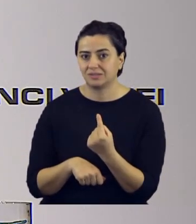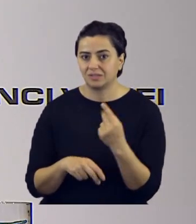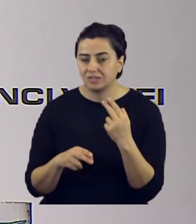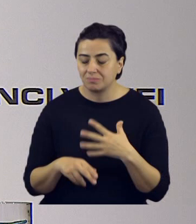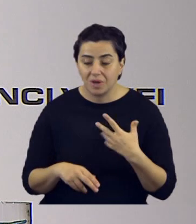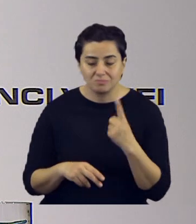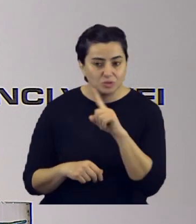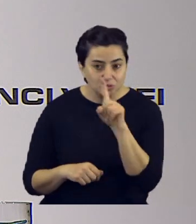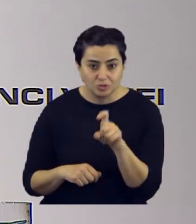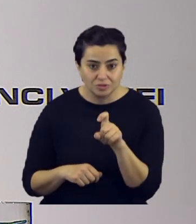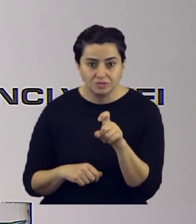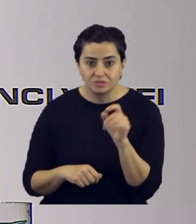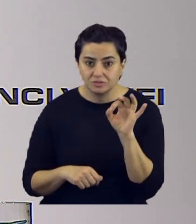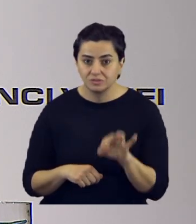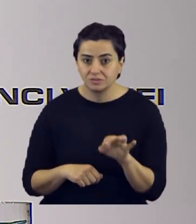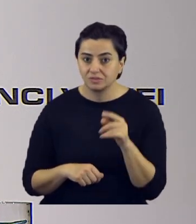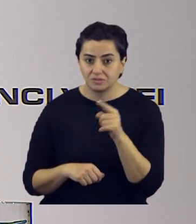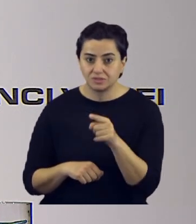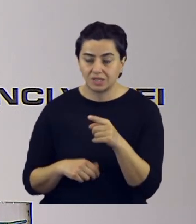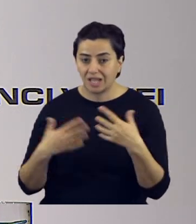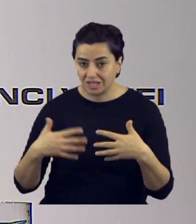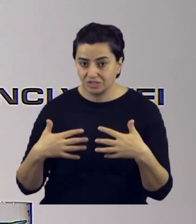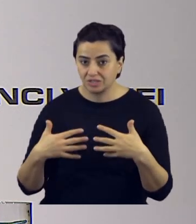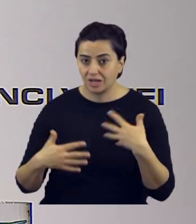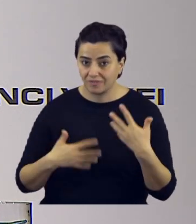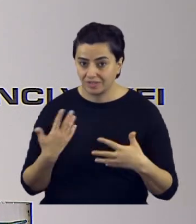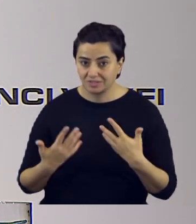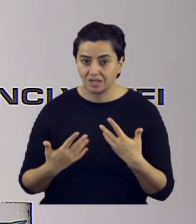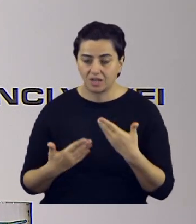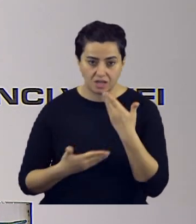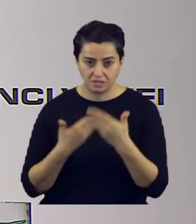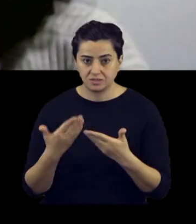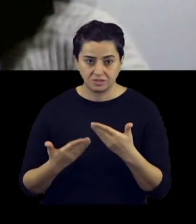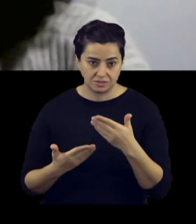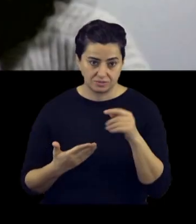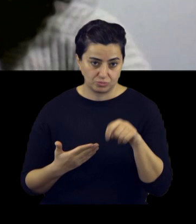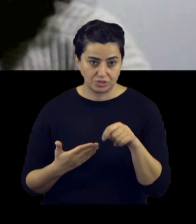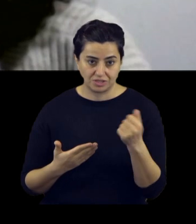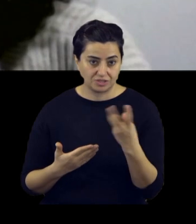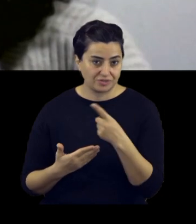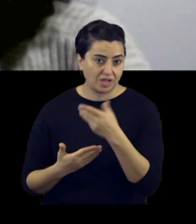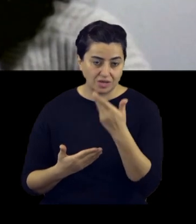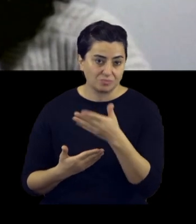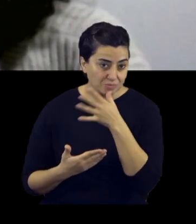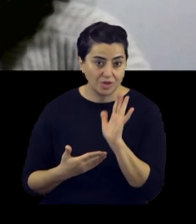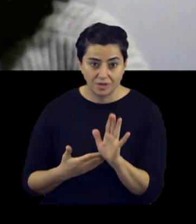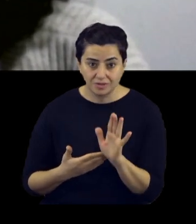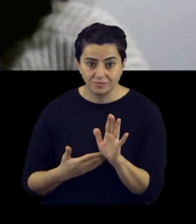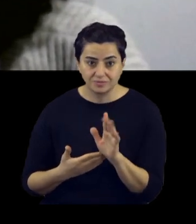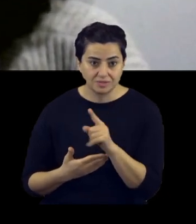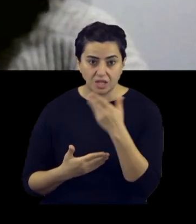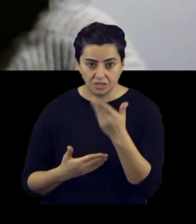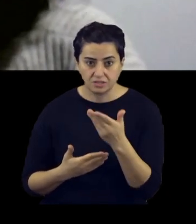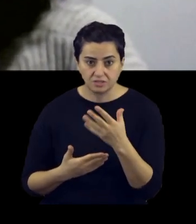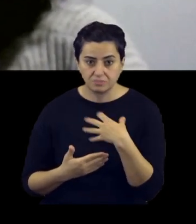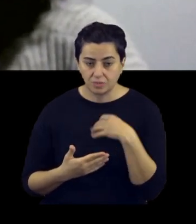Dayanamayıp bir soru daha soracağım. Şimdi sendeki heyecanı, tutkuyu anlatırken kimdir bunu kaçıcı defa anlatıyorsun bilmiyorum ama